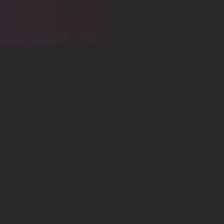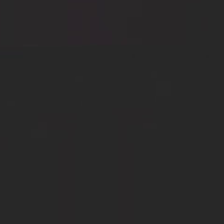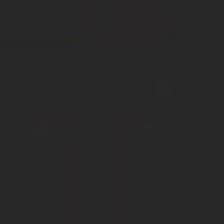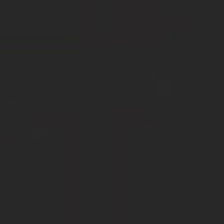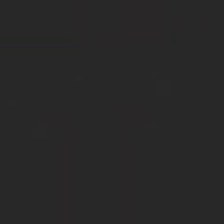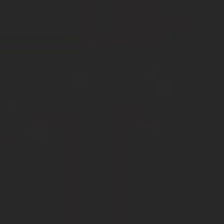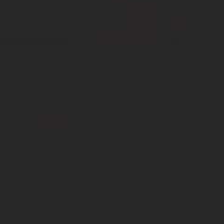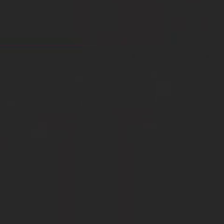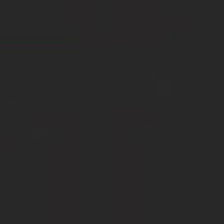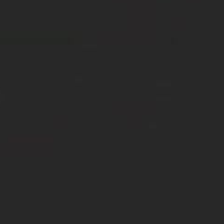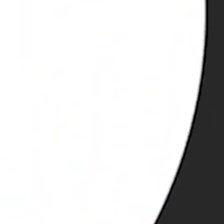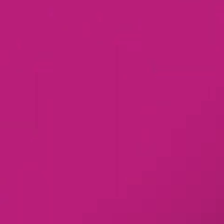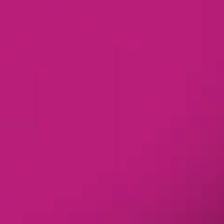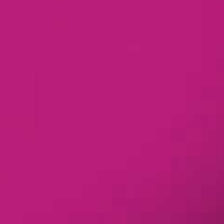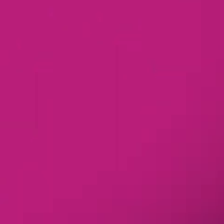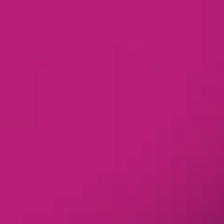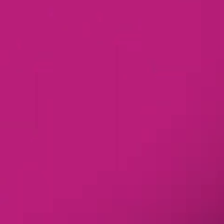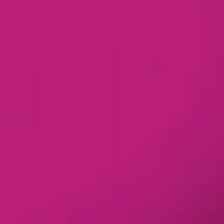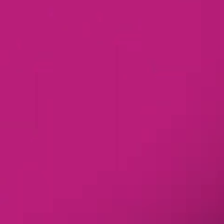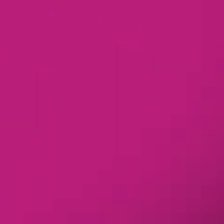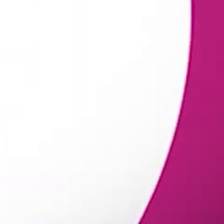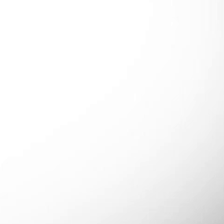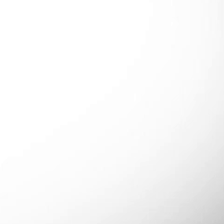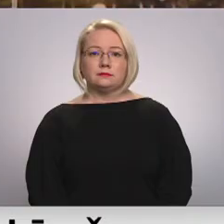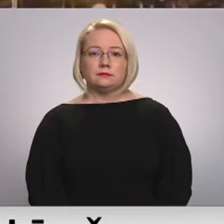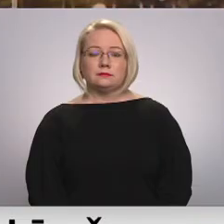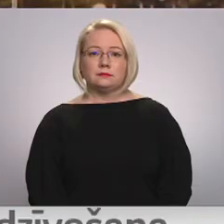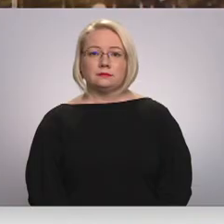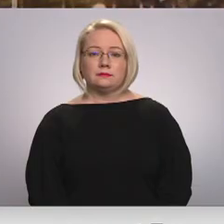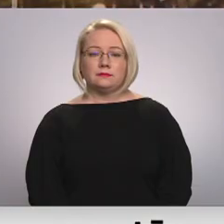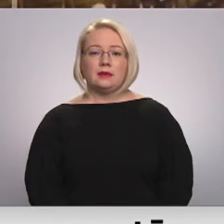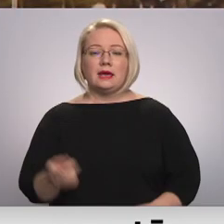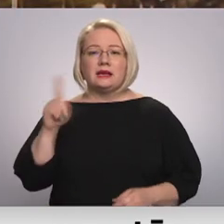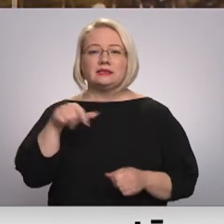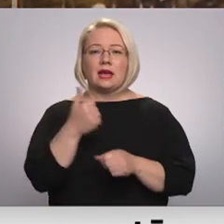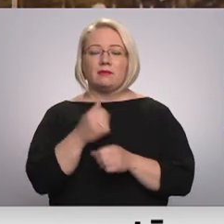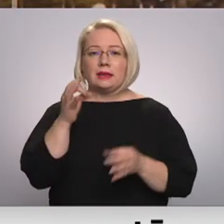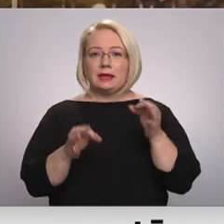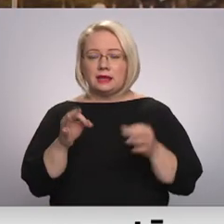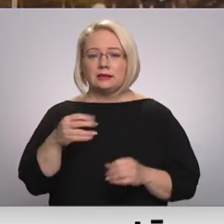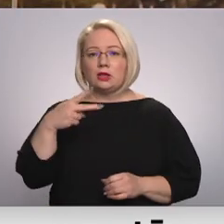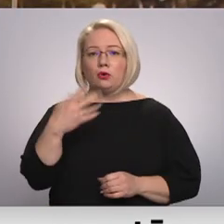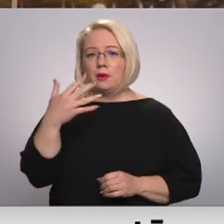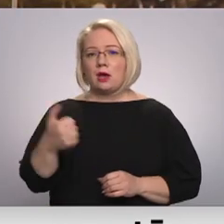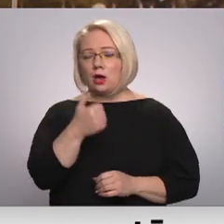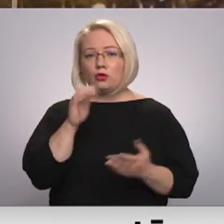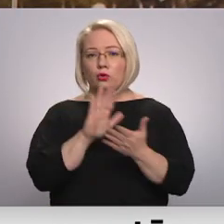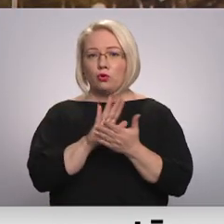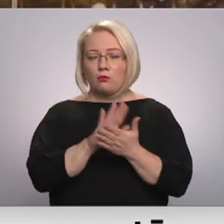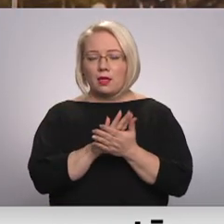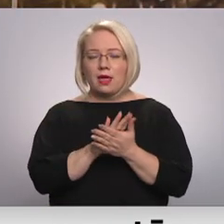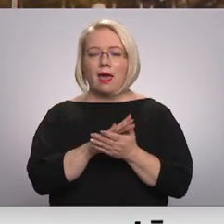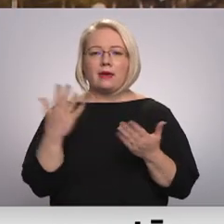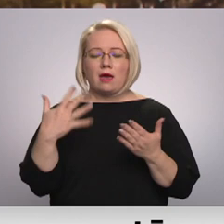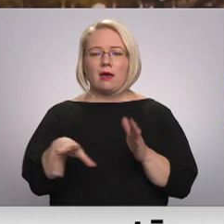Re! Viss ēters ir te! Satversmes tiesa savā 25 gadu jubilējā tikus pie